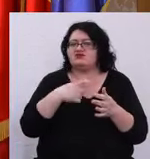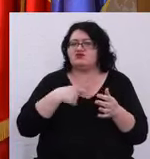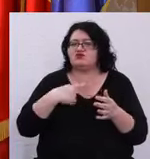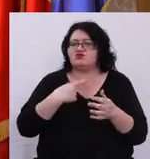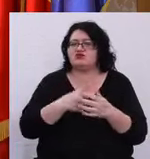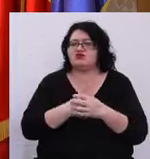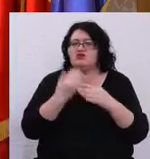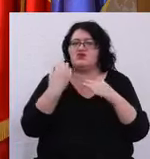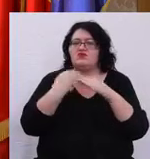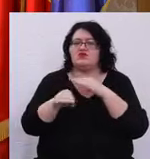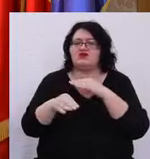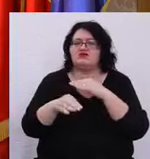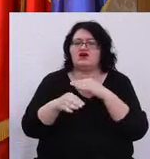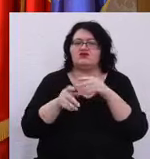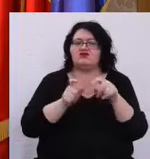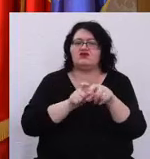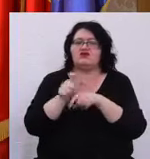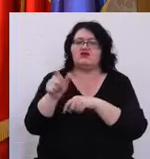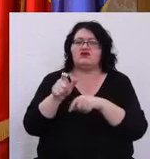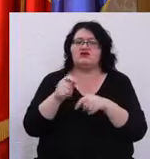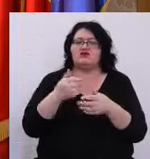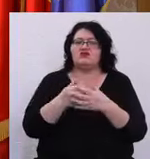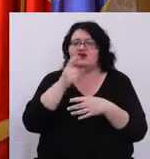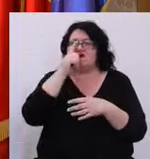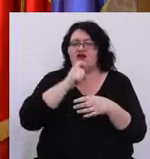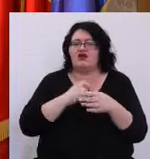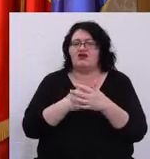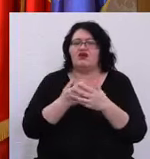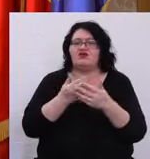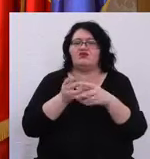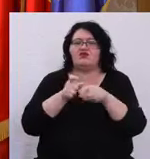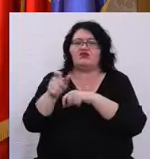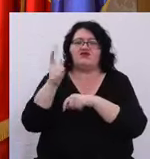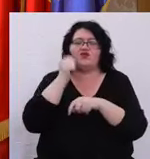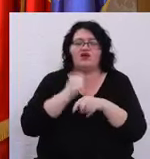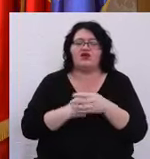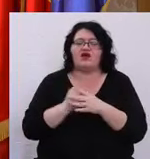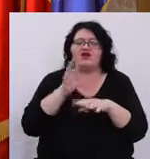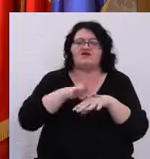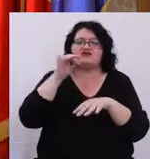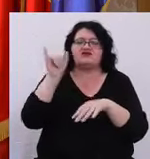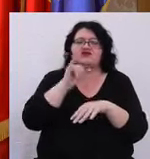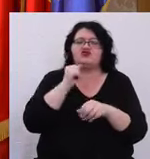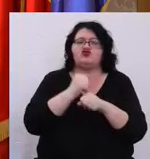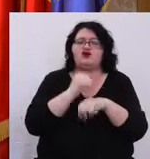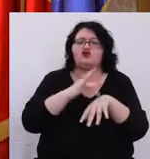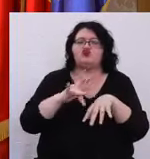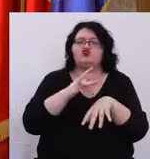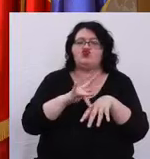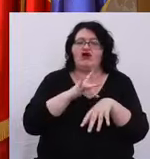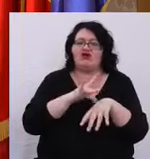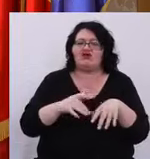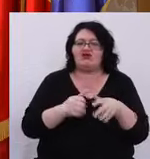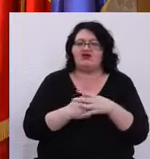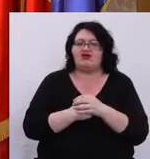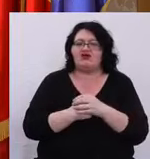sunt mesaje naționaliste și xenofobe V-aș întreba dacă aveți idee cine încearcă să